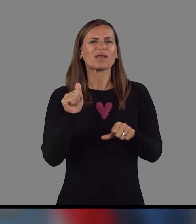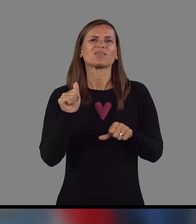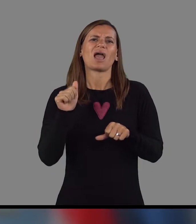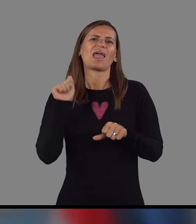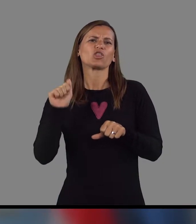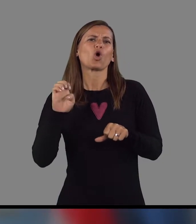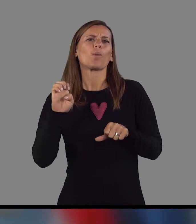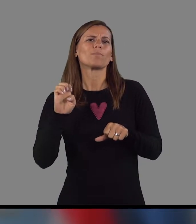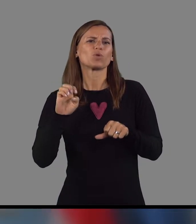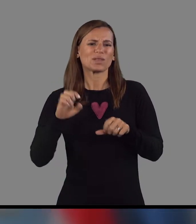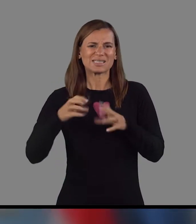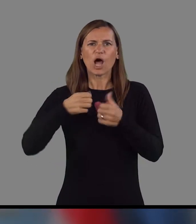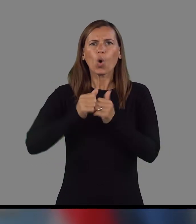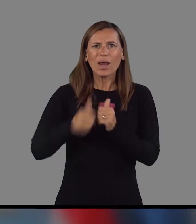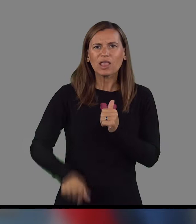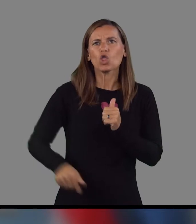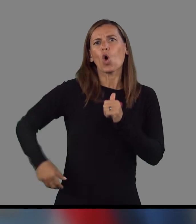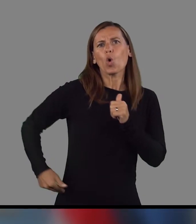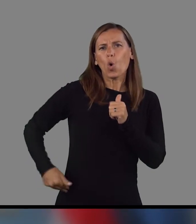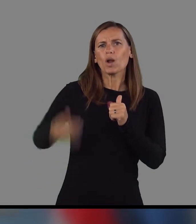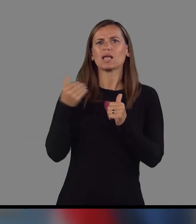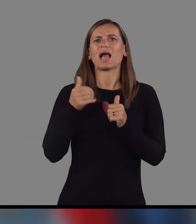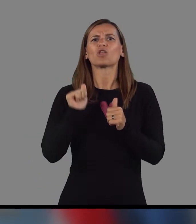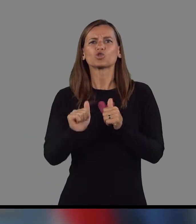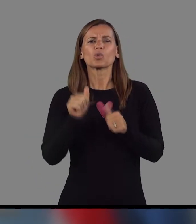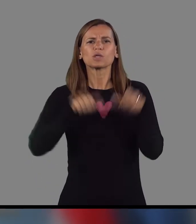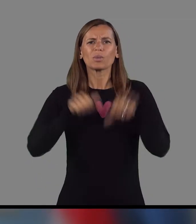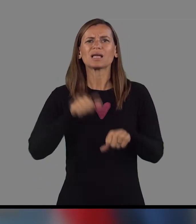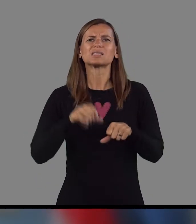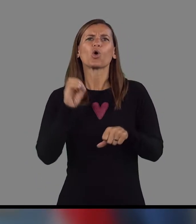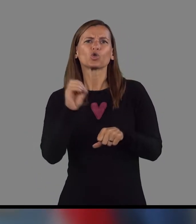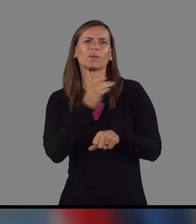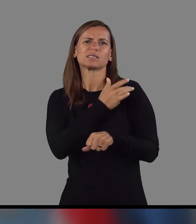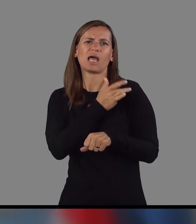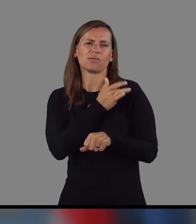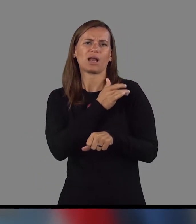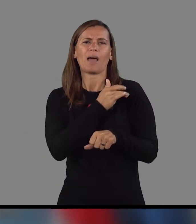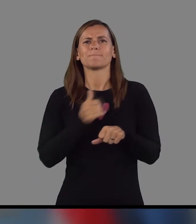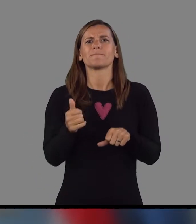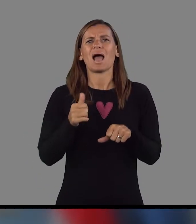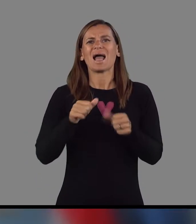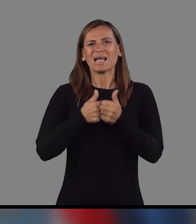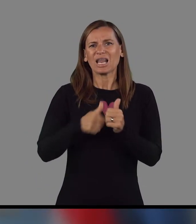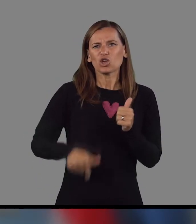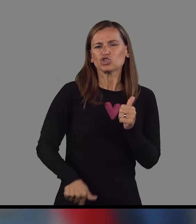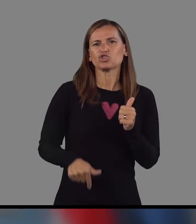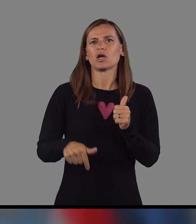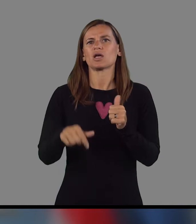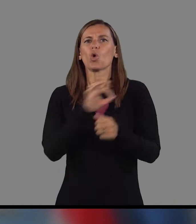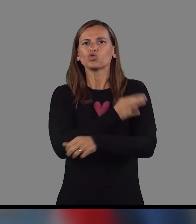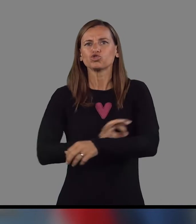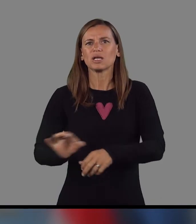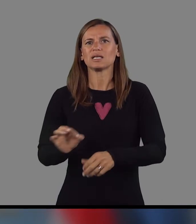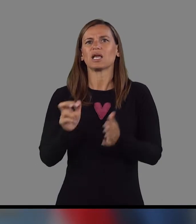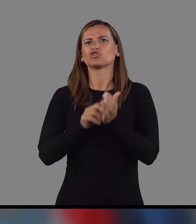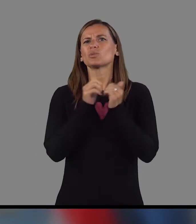endoproteza kolena, endoproteza kolka, atroskopske operacije, ortopedske operacije rame, endoproteza gležnja, operacije na ožilju,